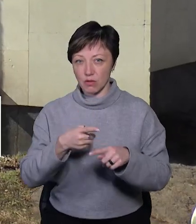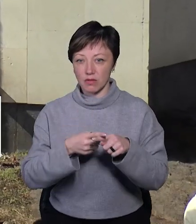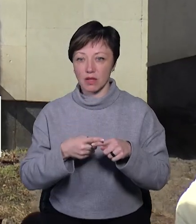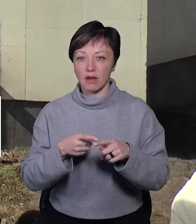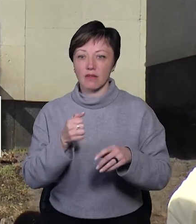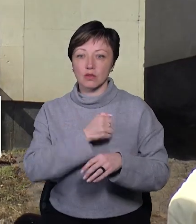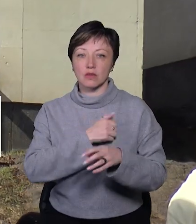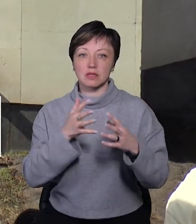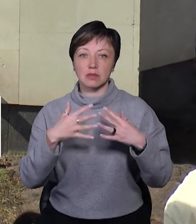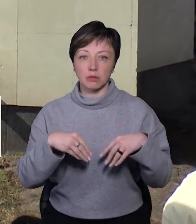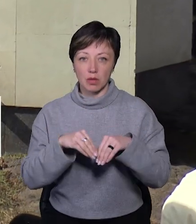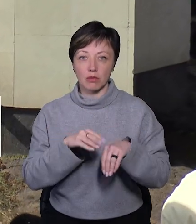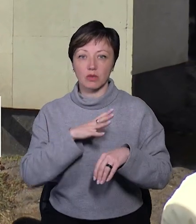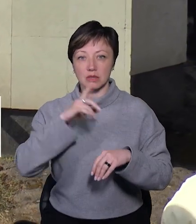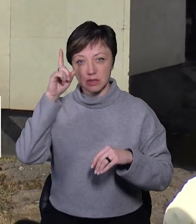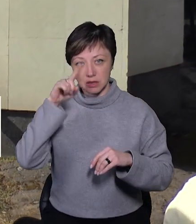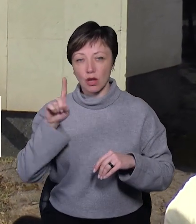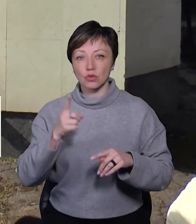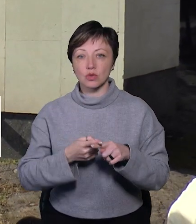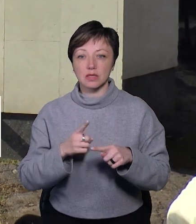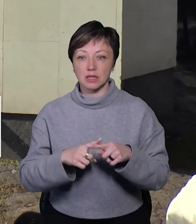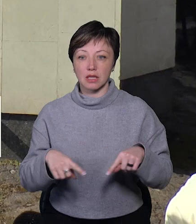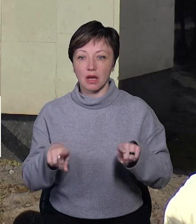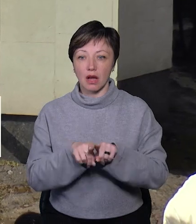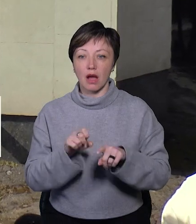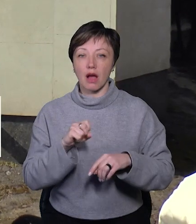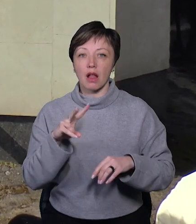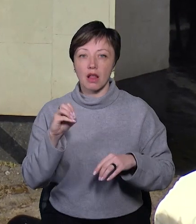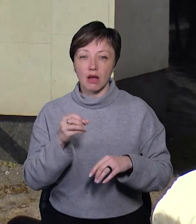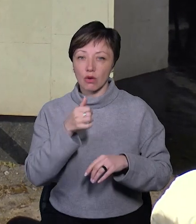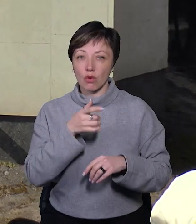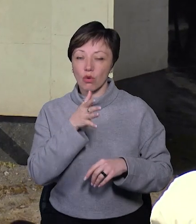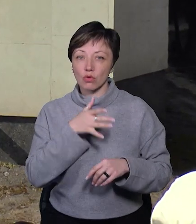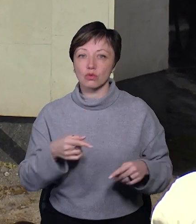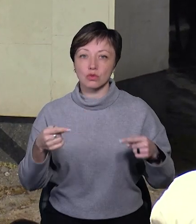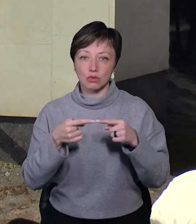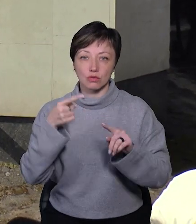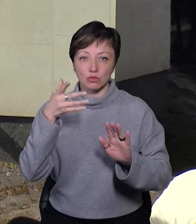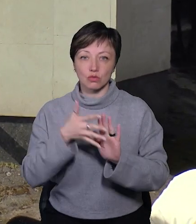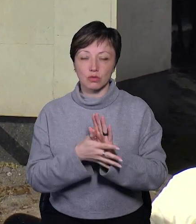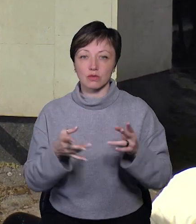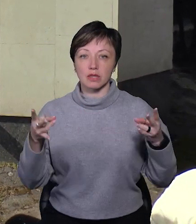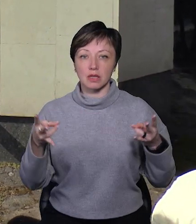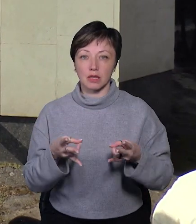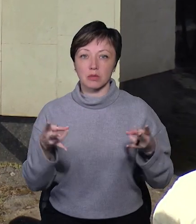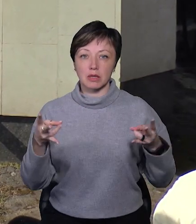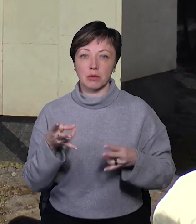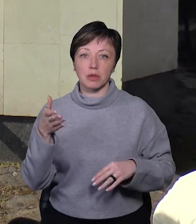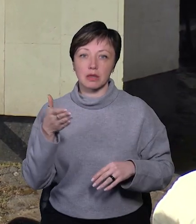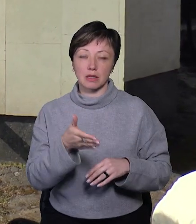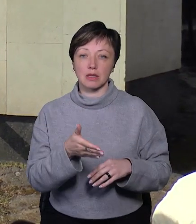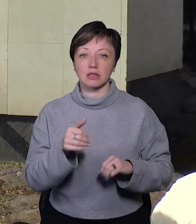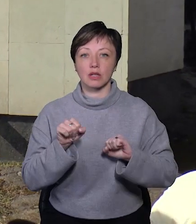сім'я була. Вони знали, що це таке. Але одночасно він зрозумів, що треба йти